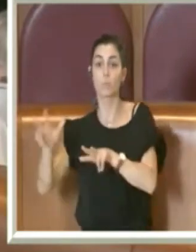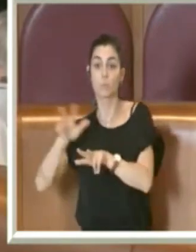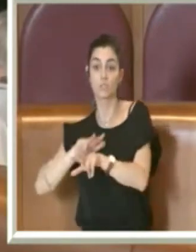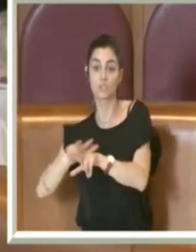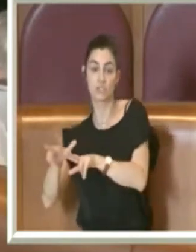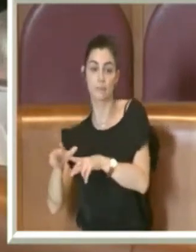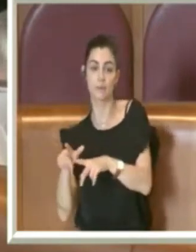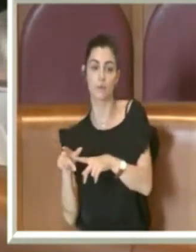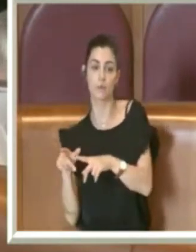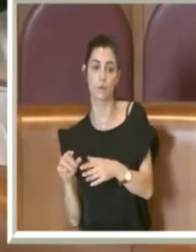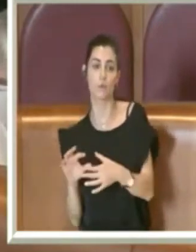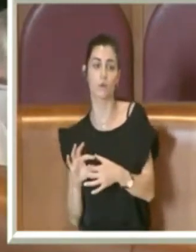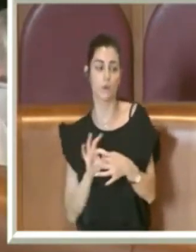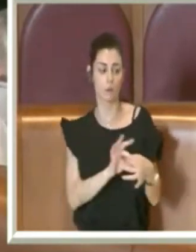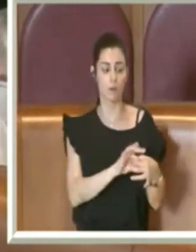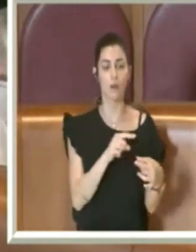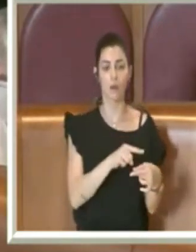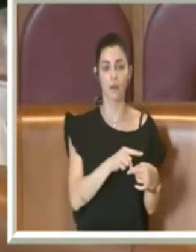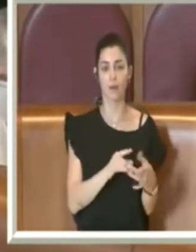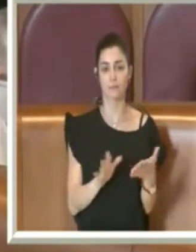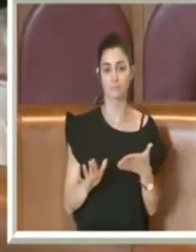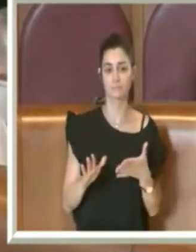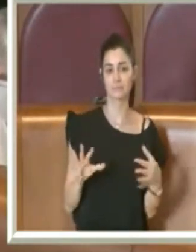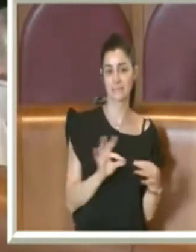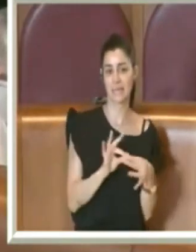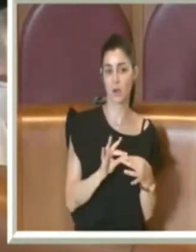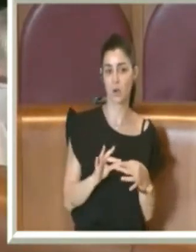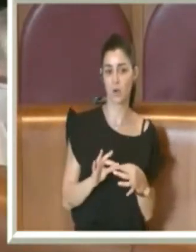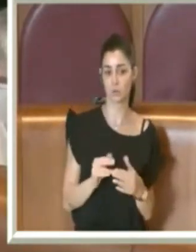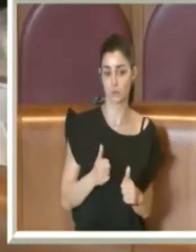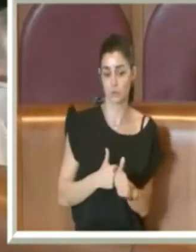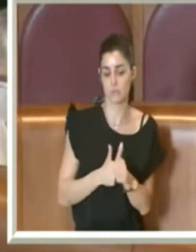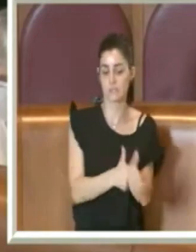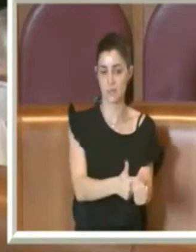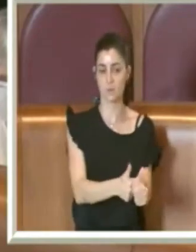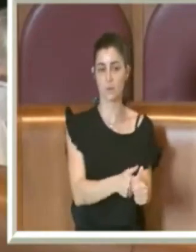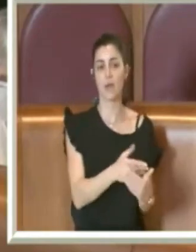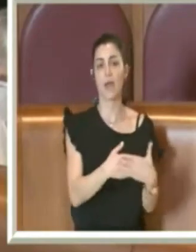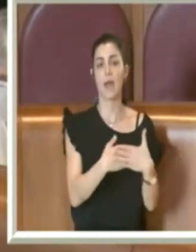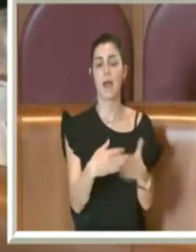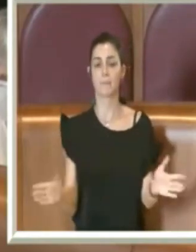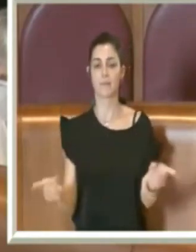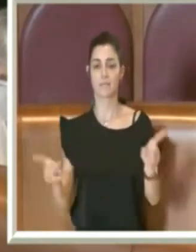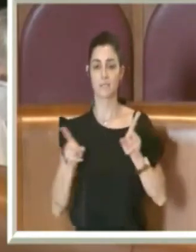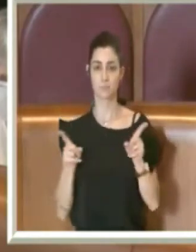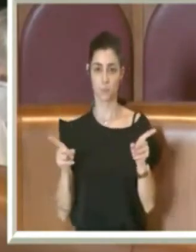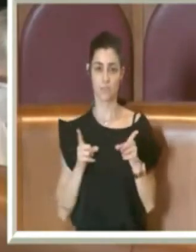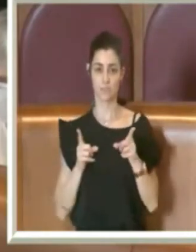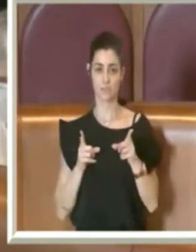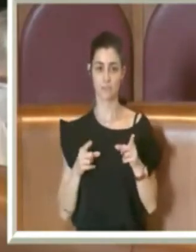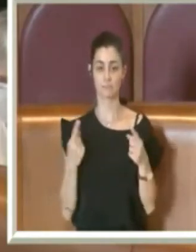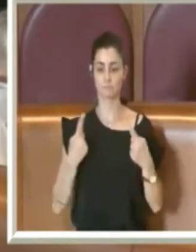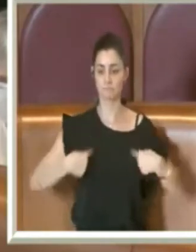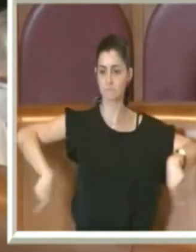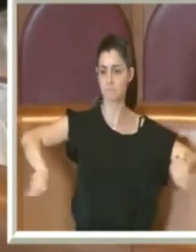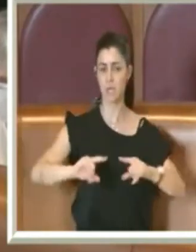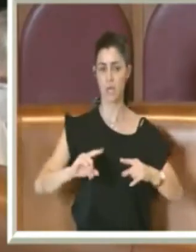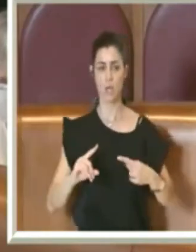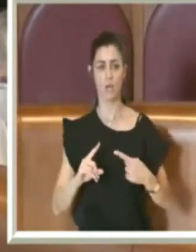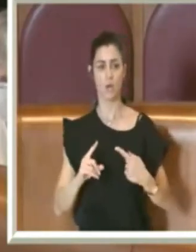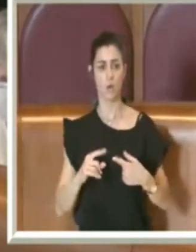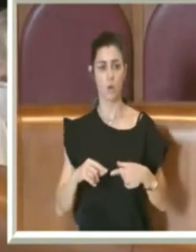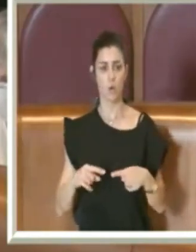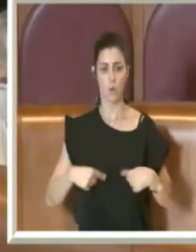hanno dovuto uniformarsi per la riapertura in sicurezza e da questa commissione è